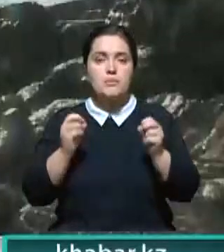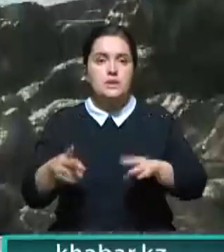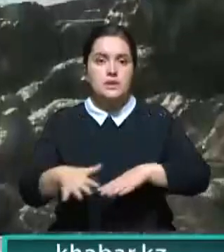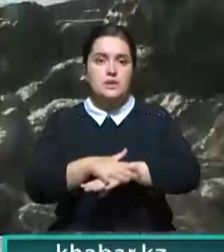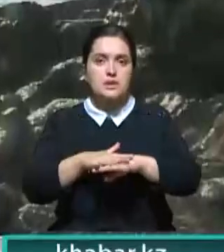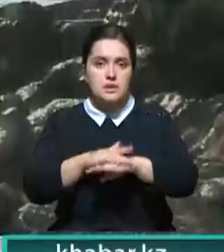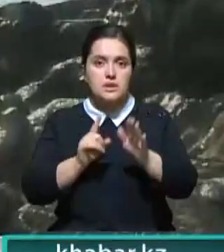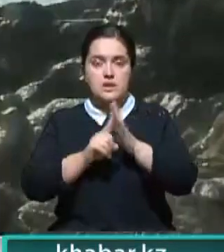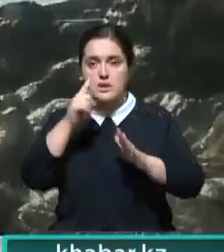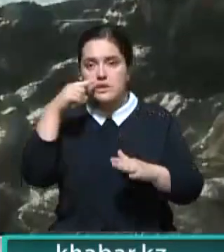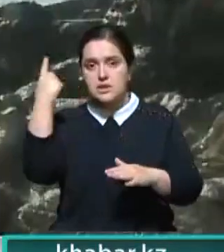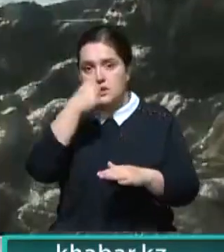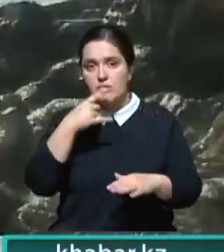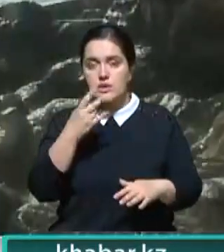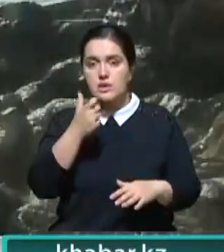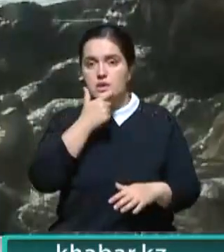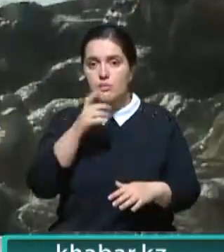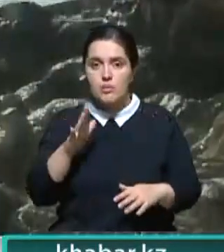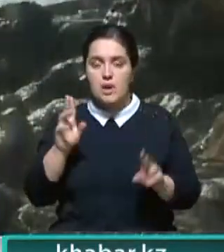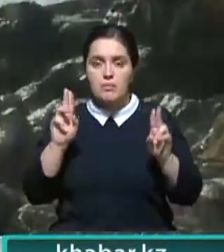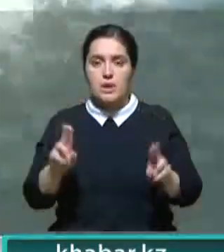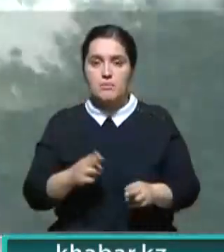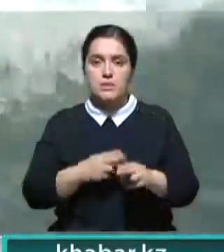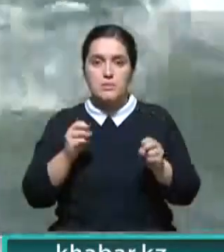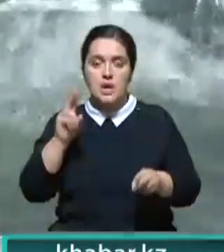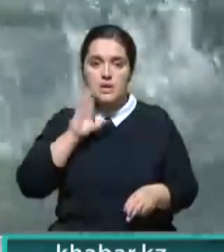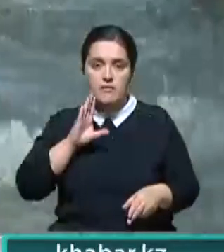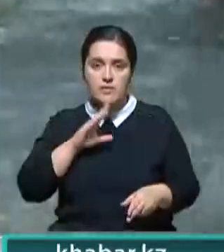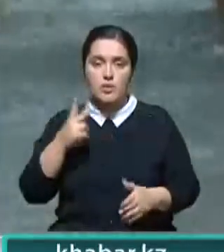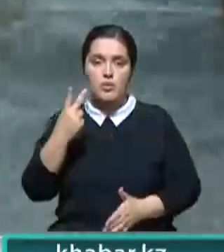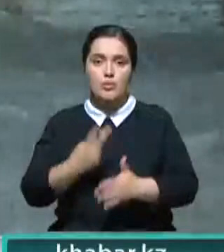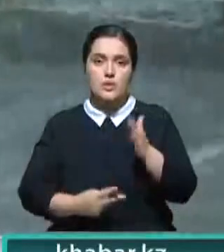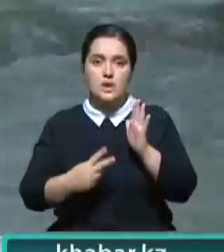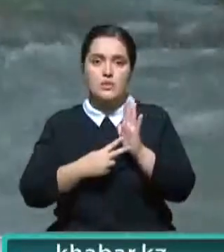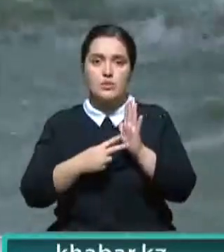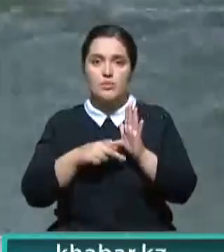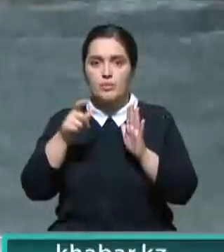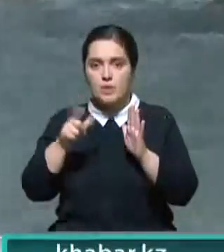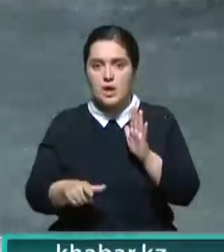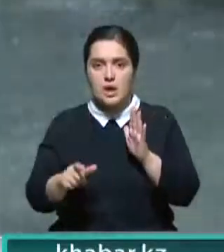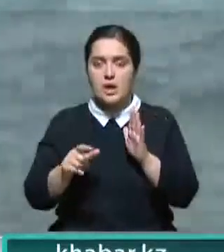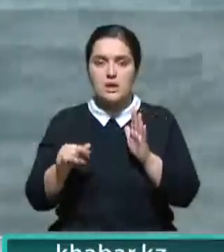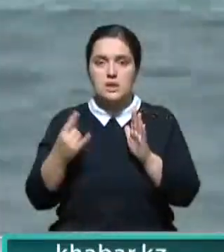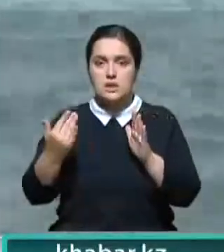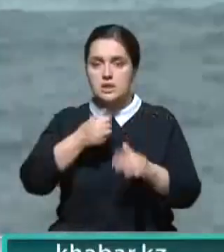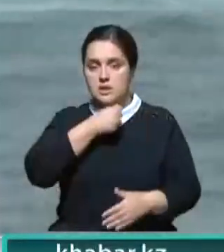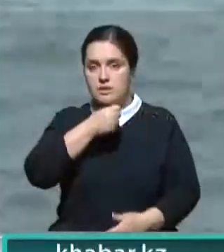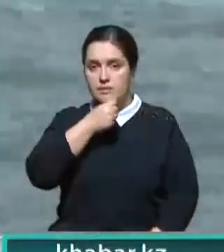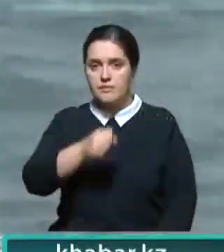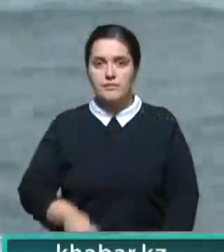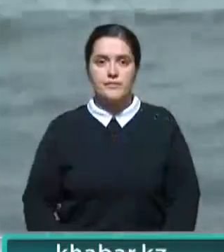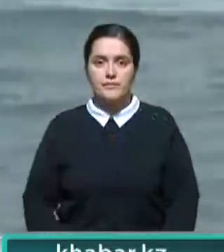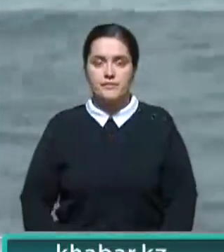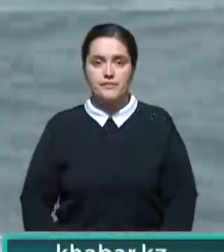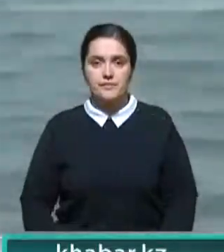для безопасности населения, ведь с начала года из-за несоблюдения правил безопасности на воде в регионе утонули 7 человек, и один из них